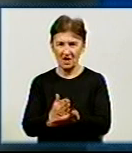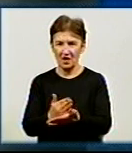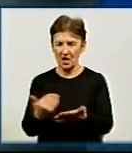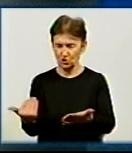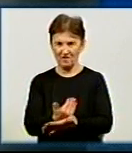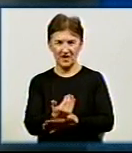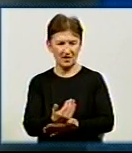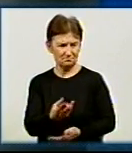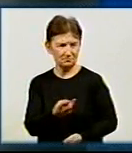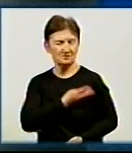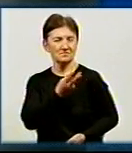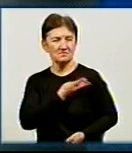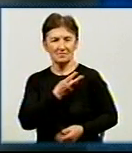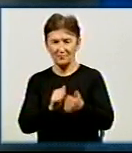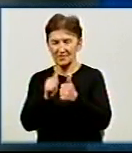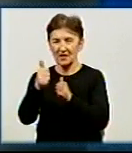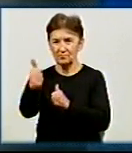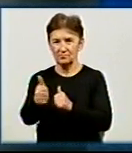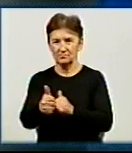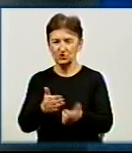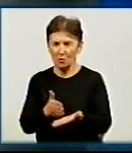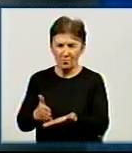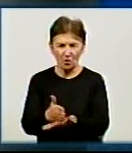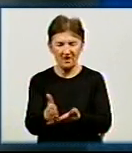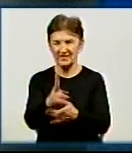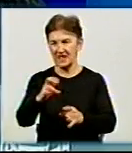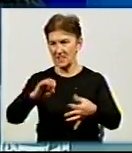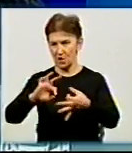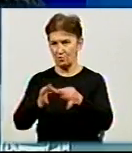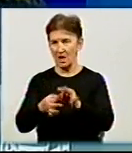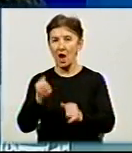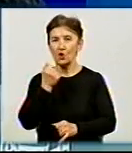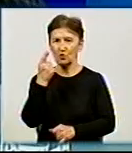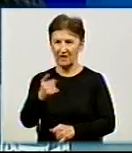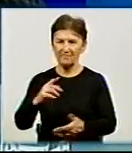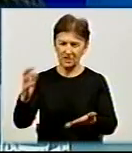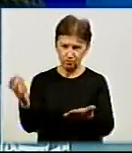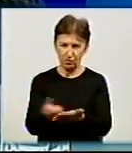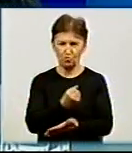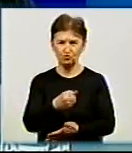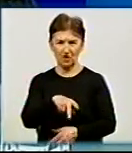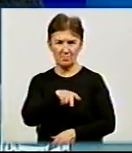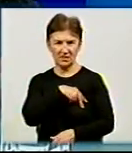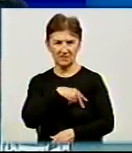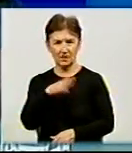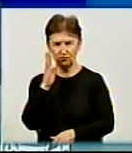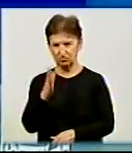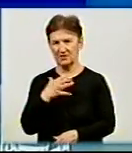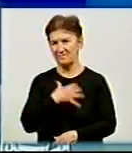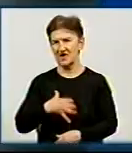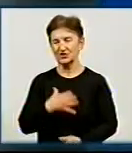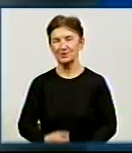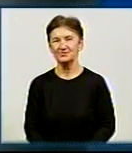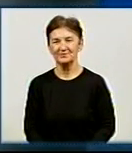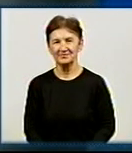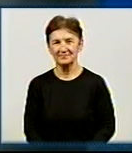собою. І споставив, і щоб він вже пробився на дорослу Олімпіаду. І коли він отримає цей прийти, це і ми, може, як аванс дали. Розумієте?